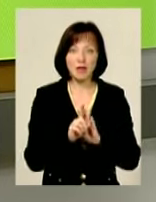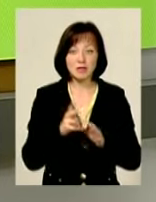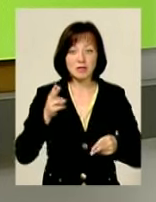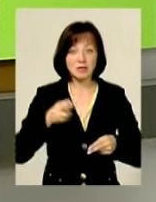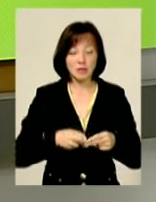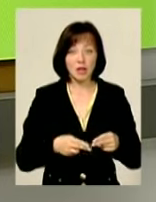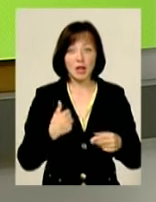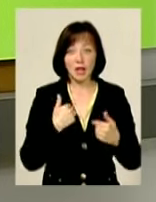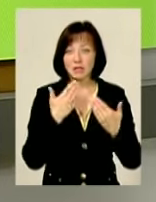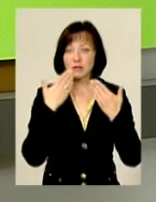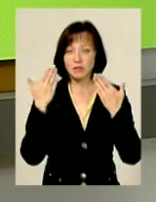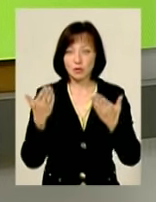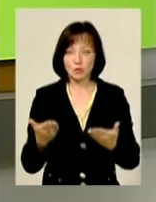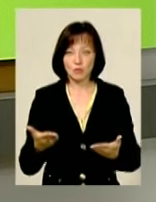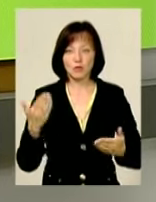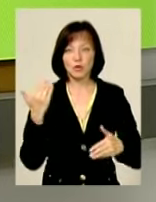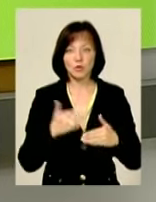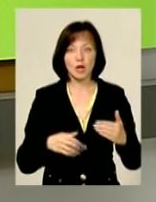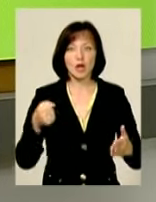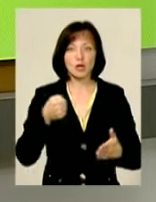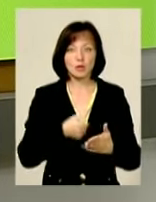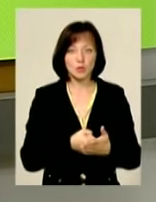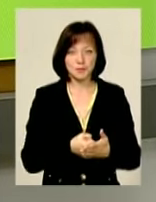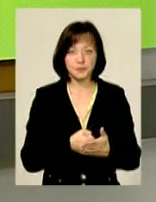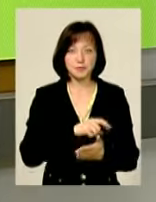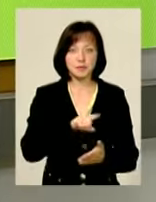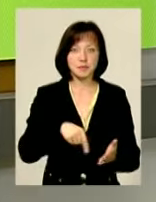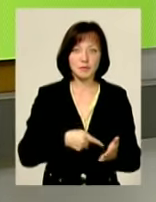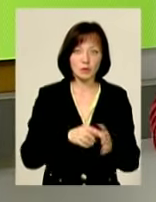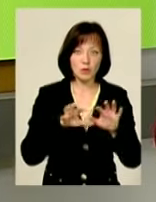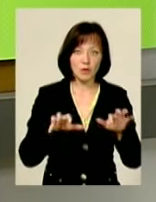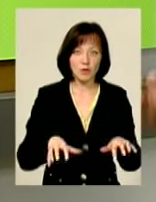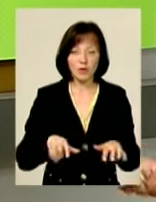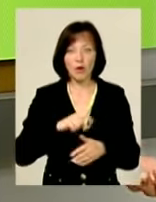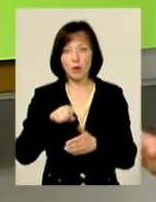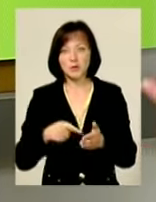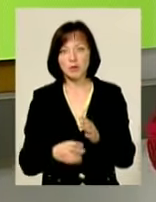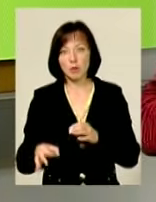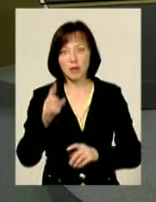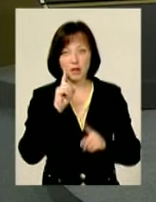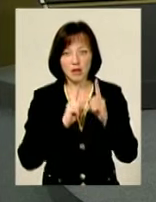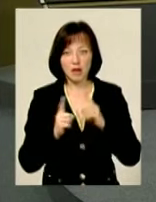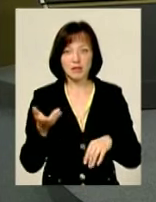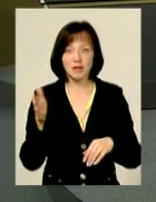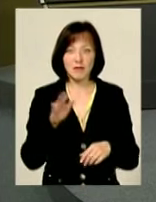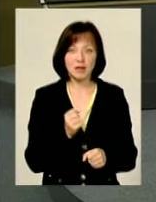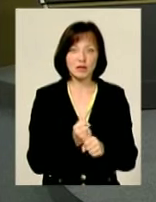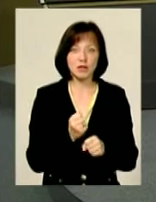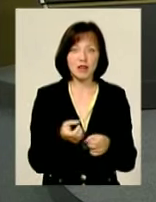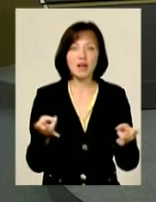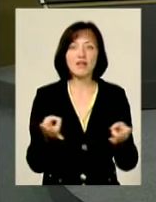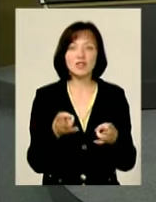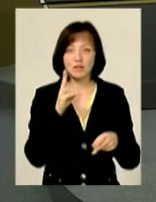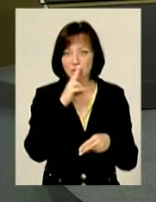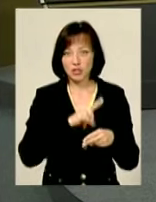І ось тут я звернувся вже до міського голови, до голови обради. Навіщо